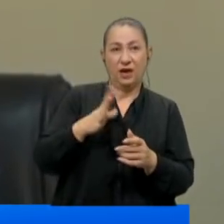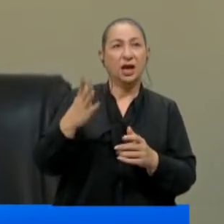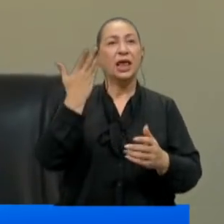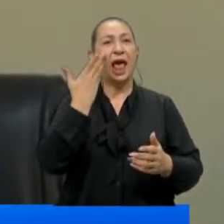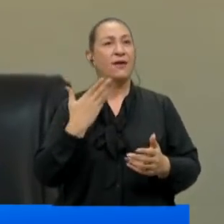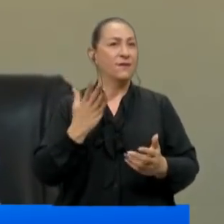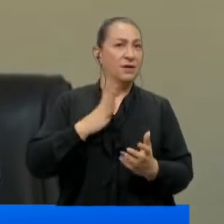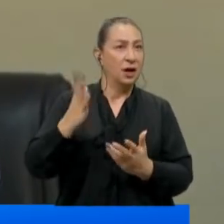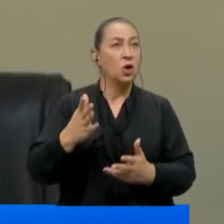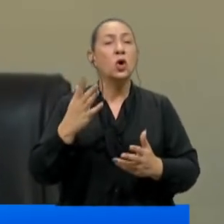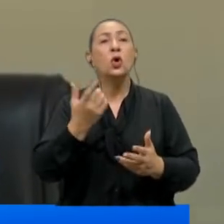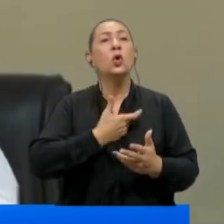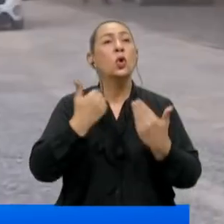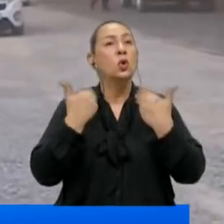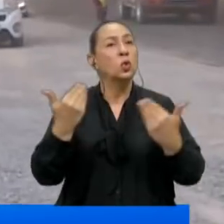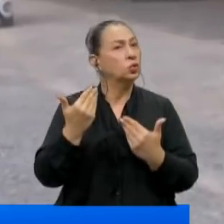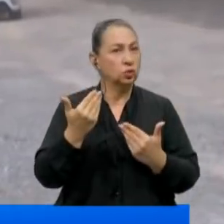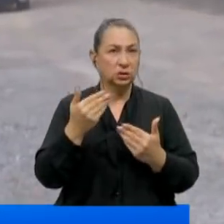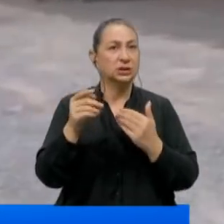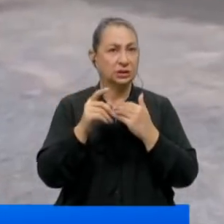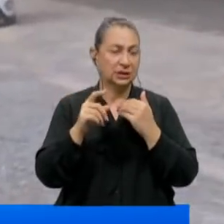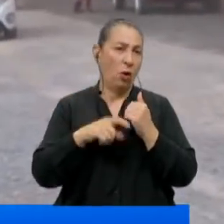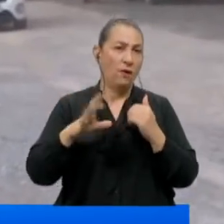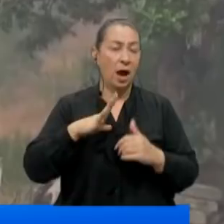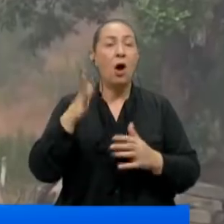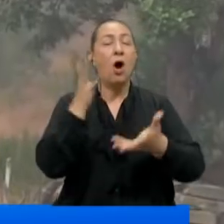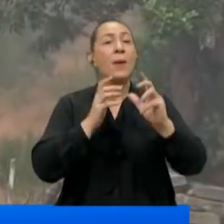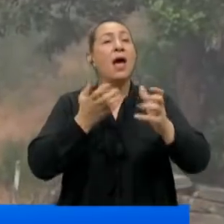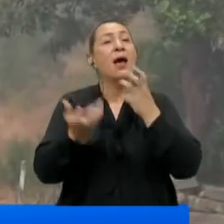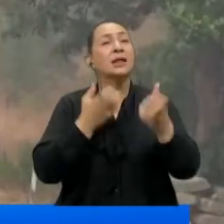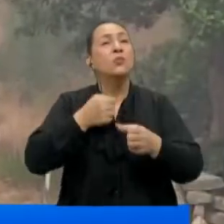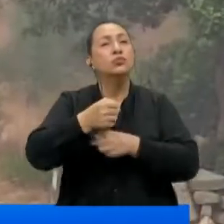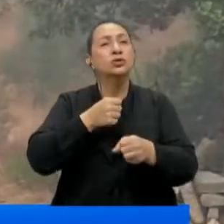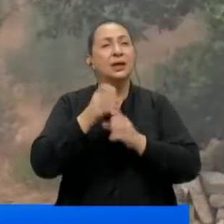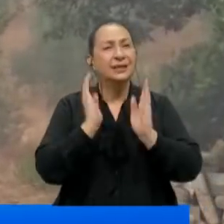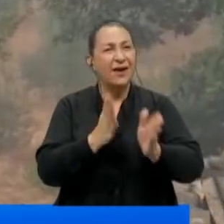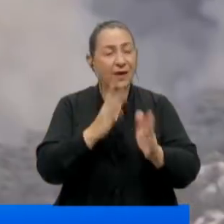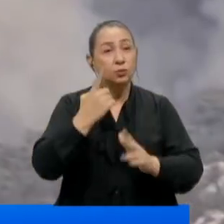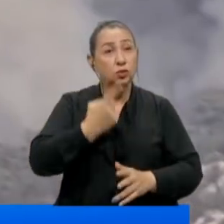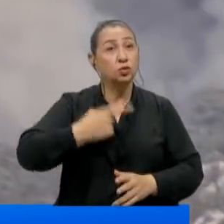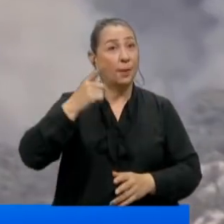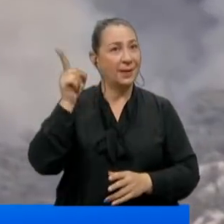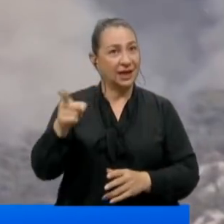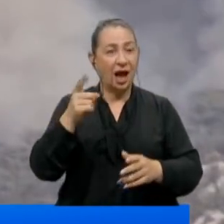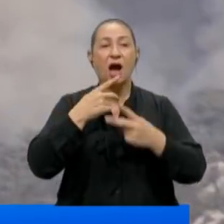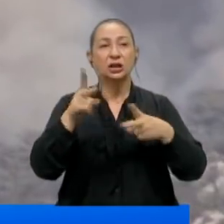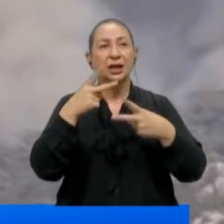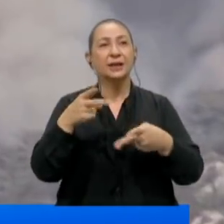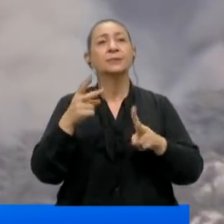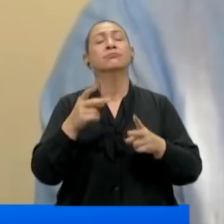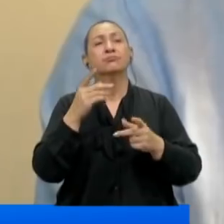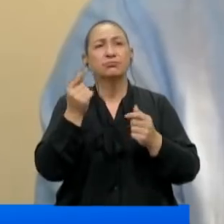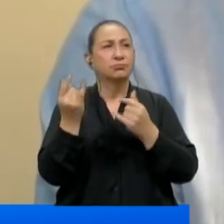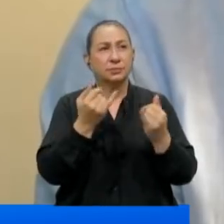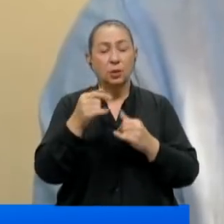terörü var, hukuksuzluk terörü var. Orman yangınlarıyla mücadele sürerken Cumhurbaşkanı'nın açıklamalarıyla tedbir, ihmal tartışması da